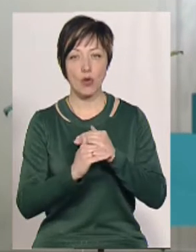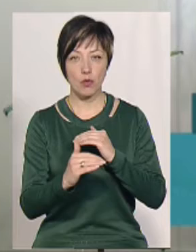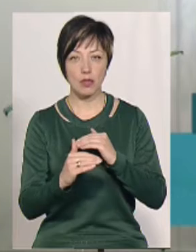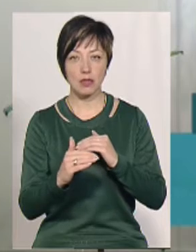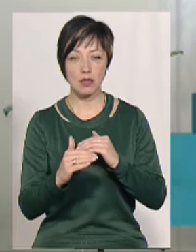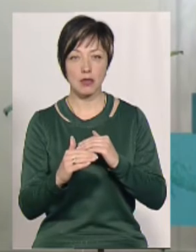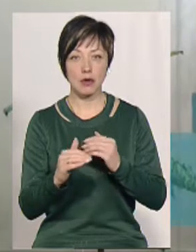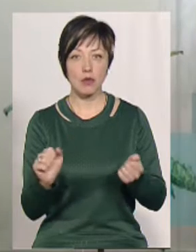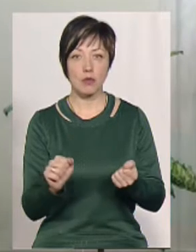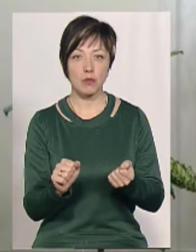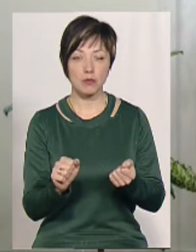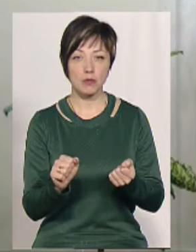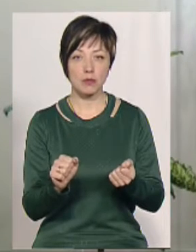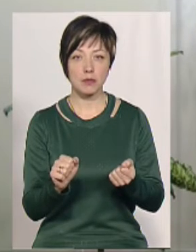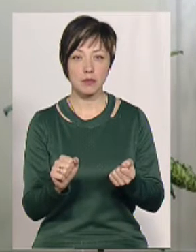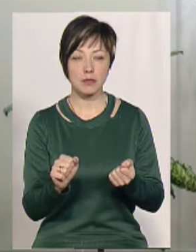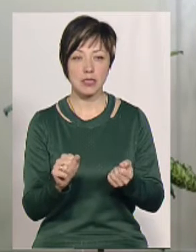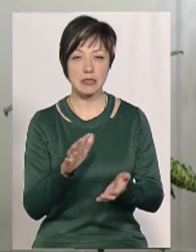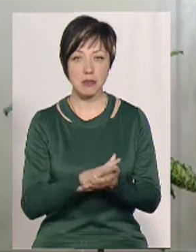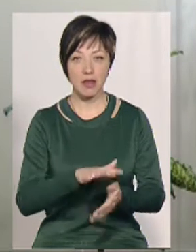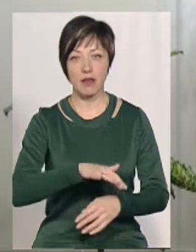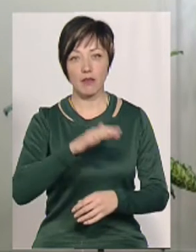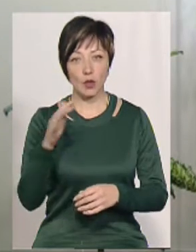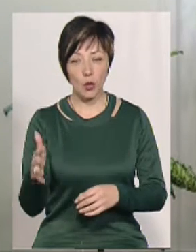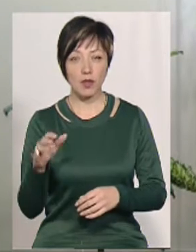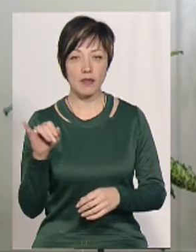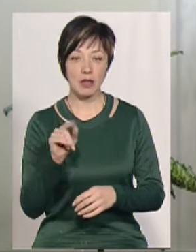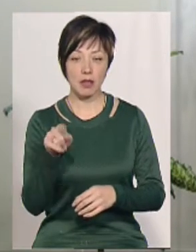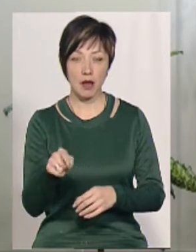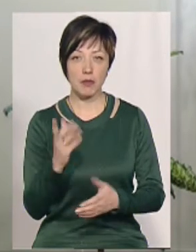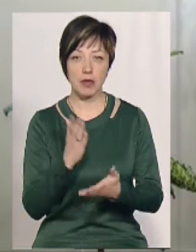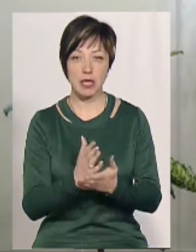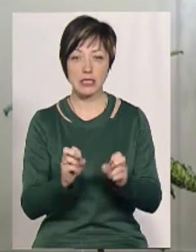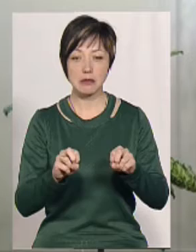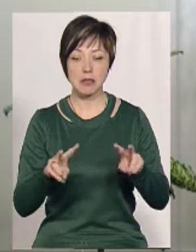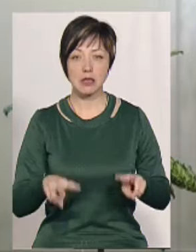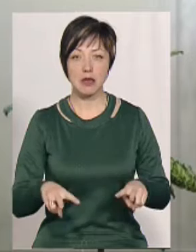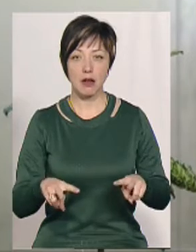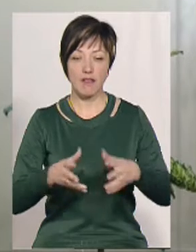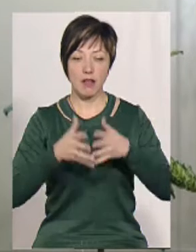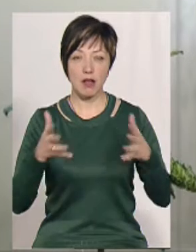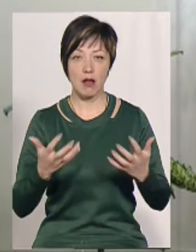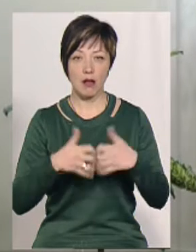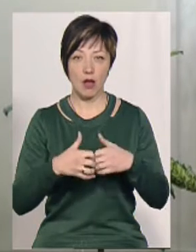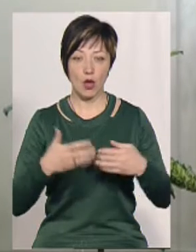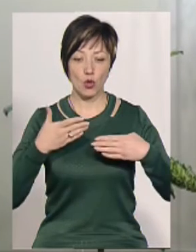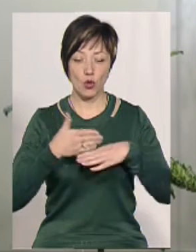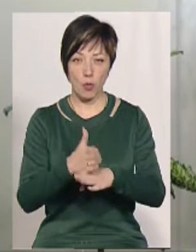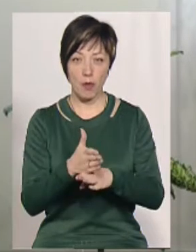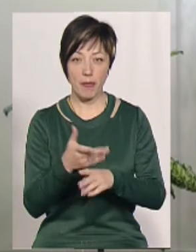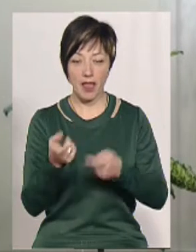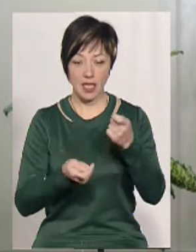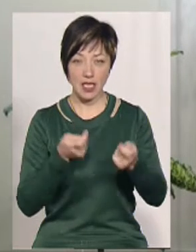сміттєвих відходів. Там стоїть у нас велика дробілка, ми її дробимо на тріску.